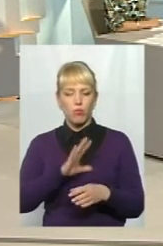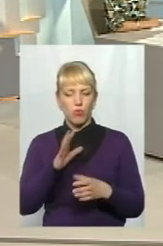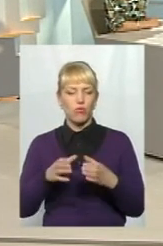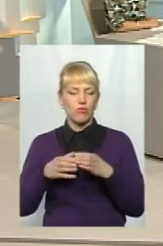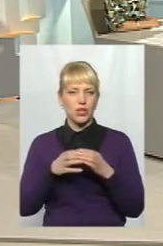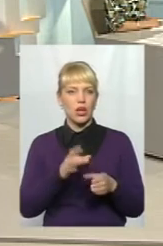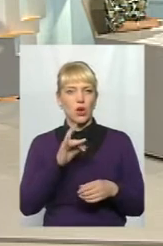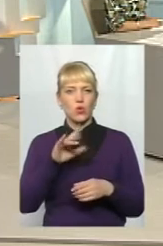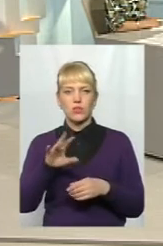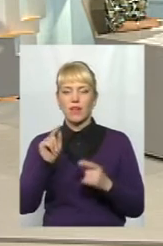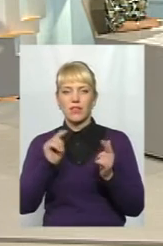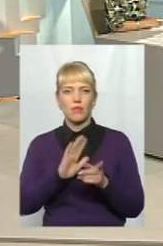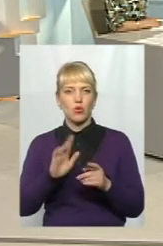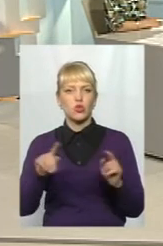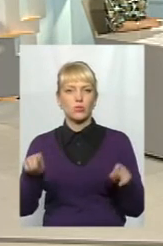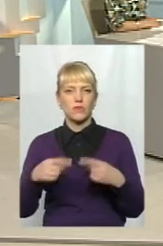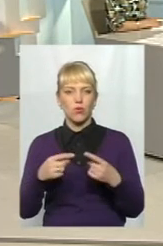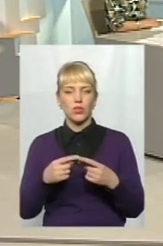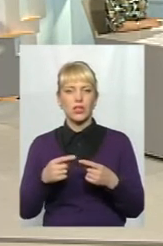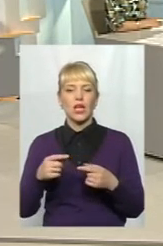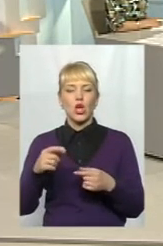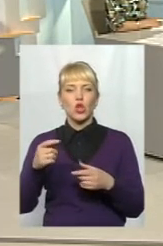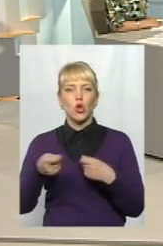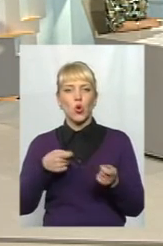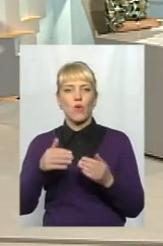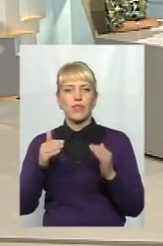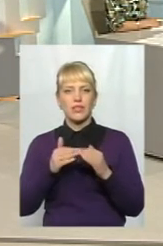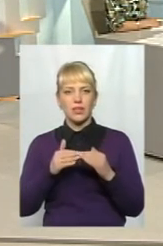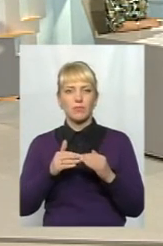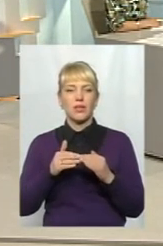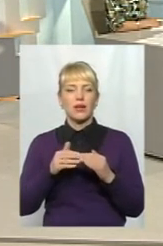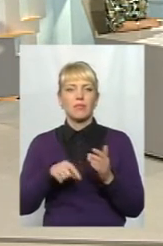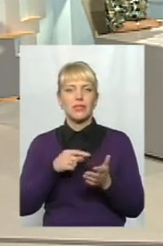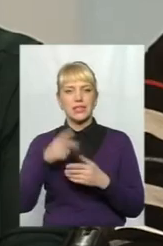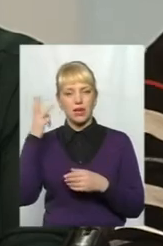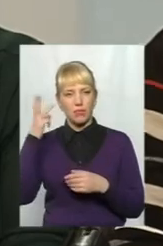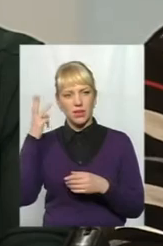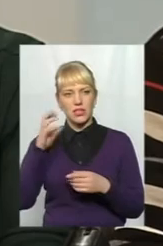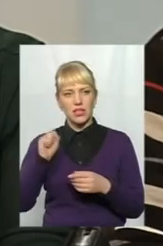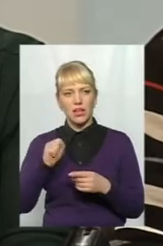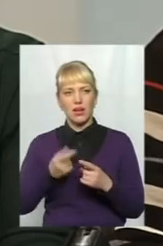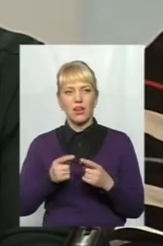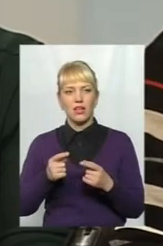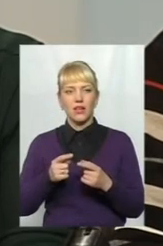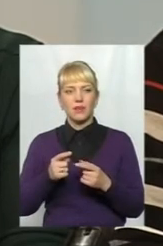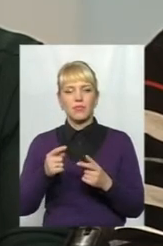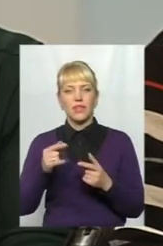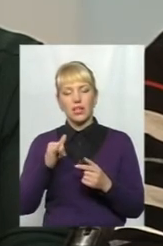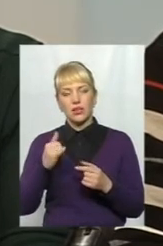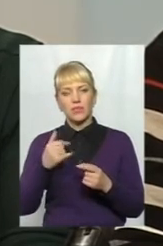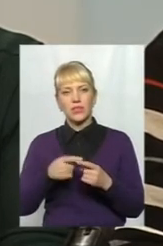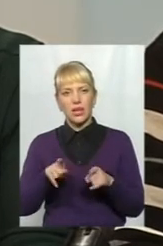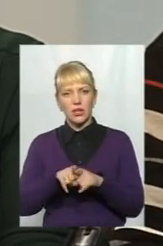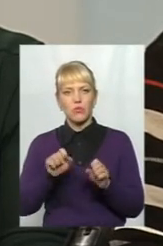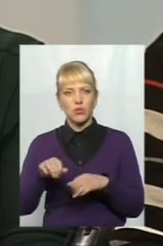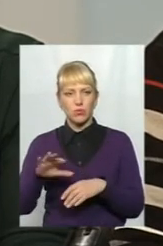провести обмінстворення торгових домів. Торговий дім міста Хмельницького у Руставі, наприклад, сьогодні, а у Руставі, наприклад, у нас. І така можливість буде.